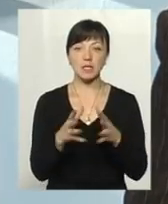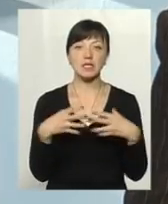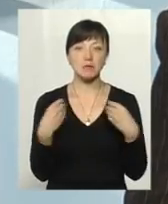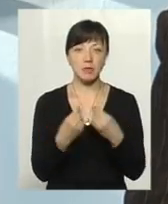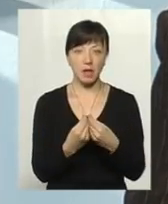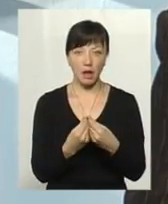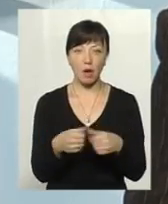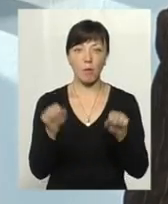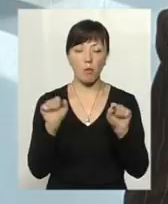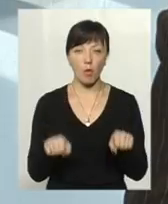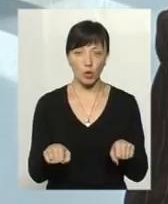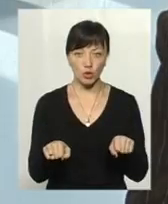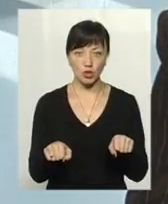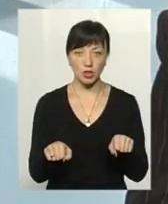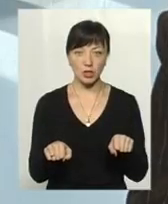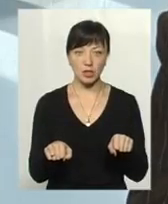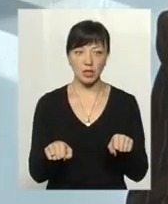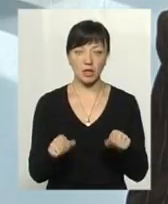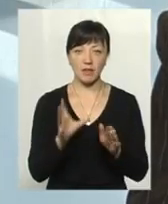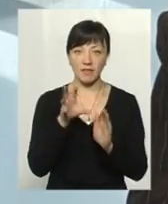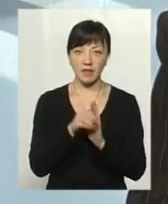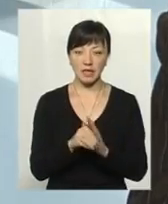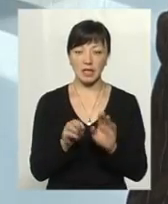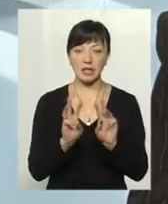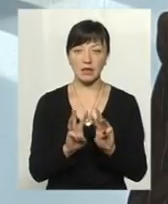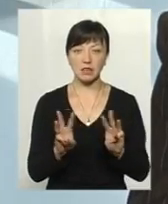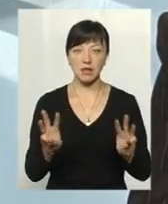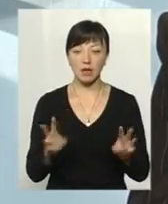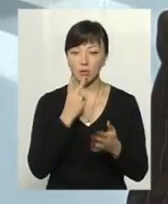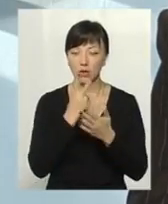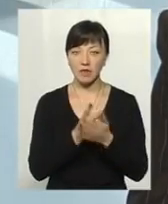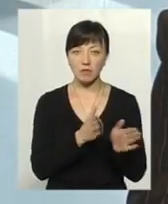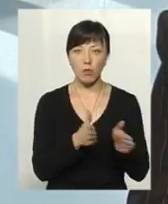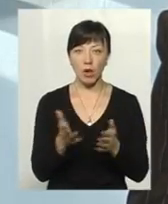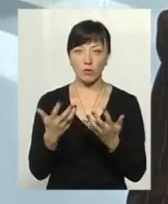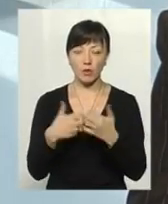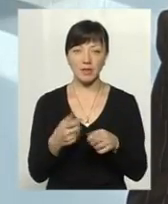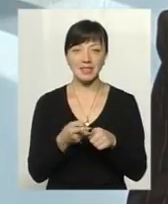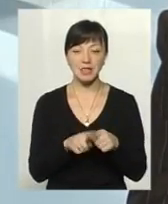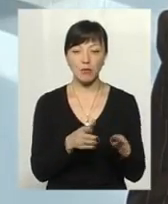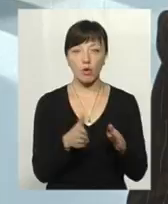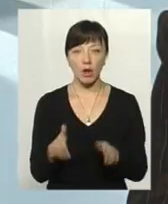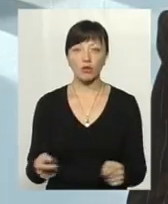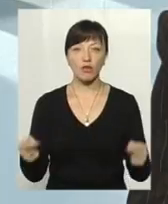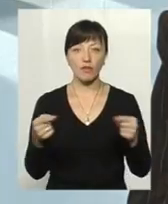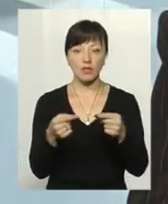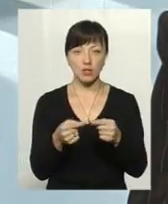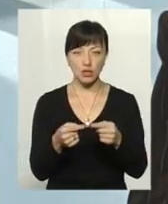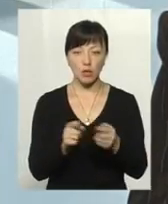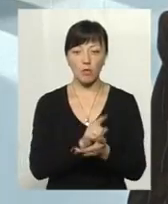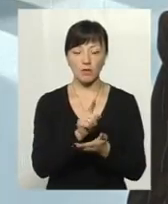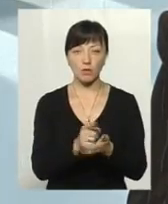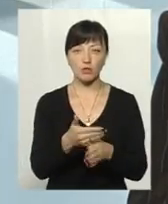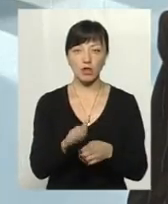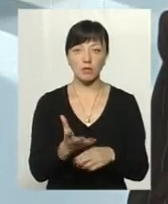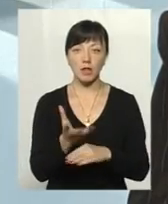може війти на цей сайт і подивитися цей механізм обрахунку. Цей механізм визначення обов'язкової